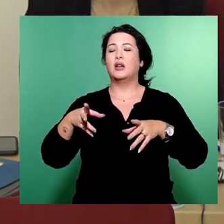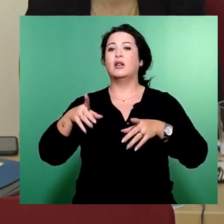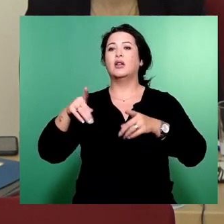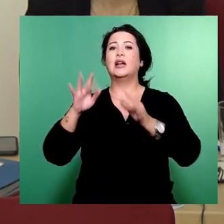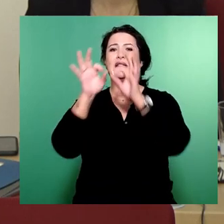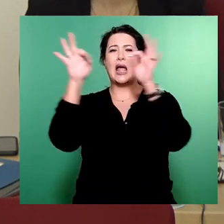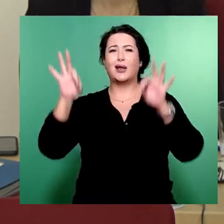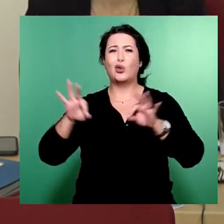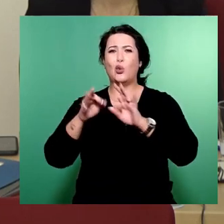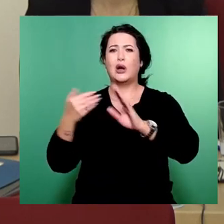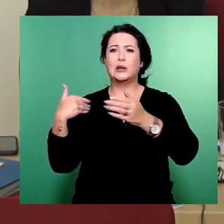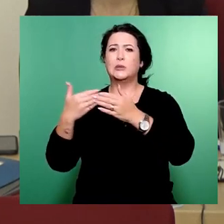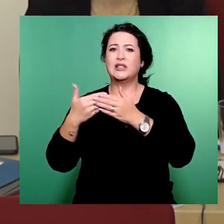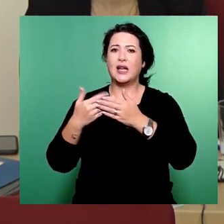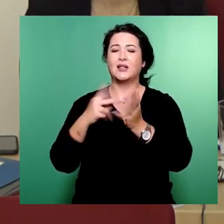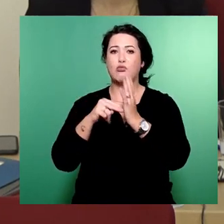vorgenommen wurden und ausgelegt haben,